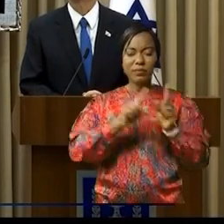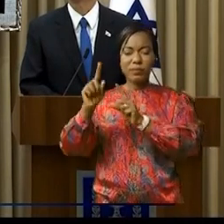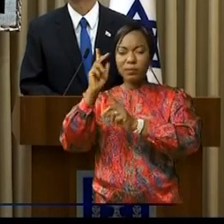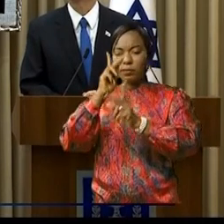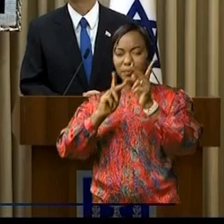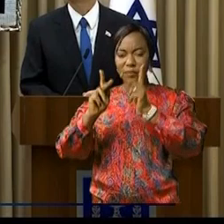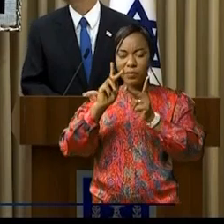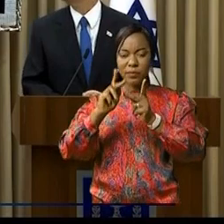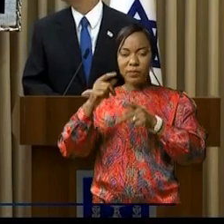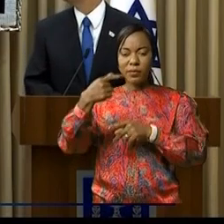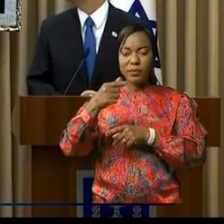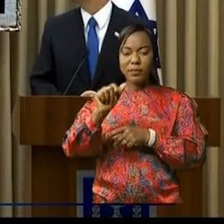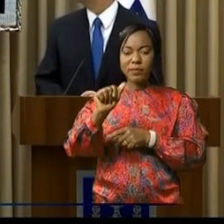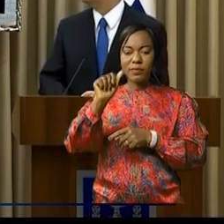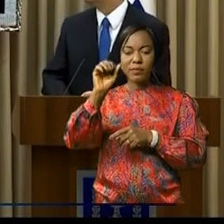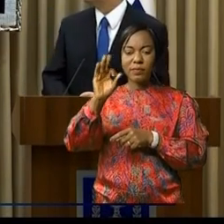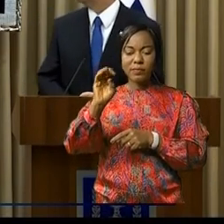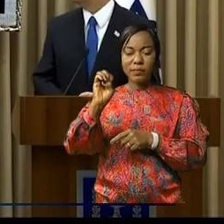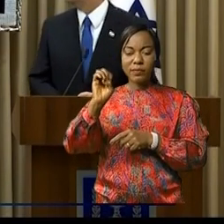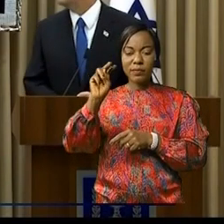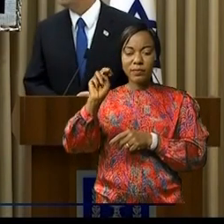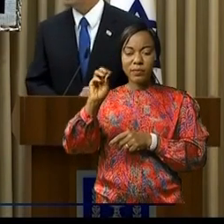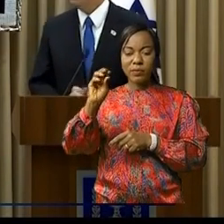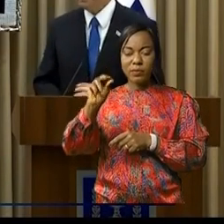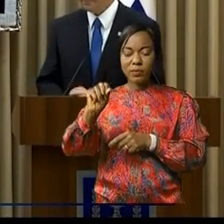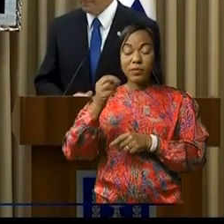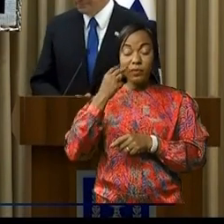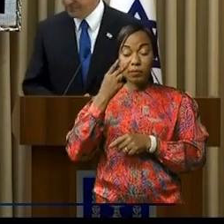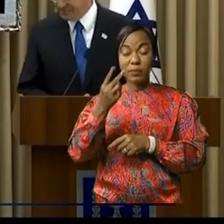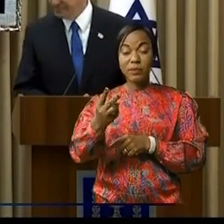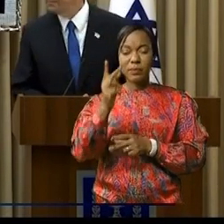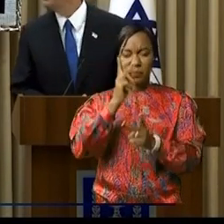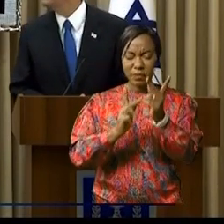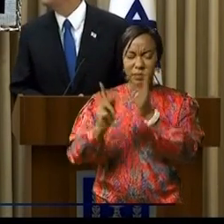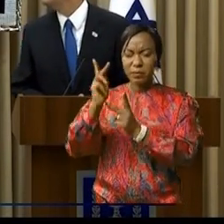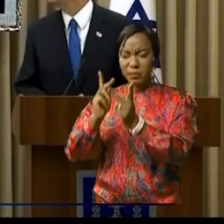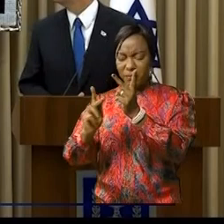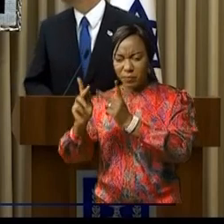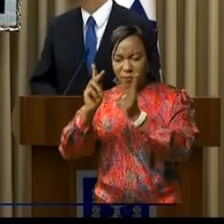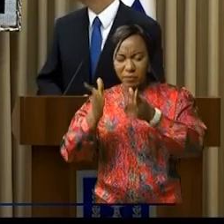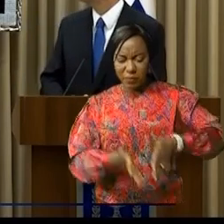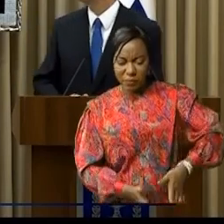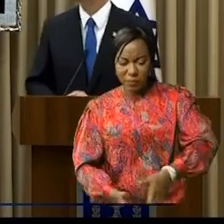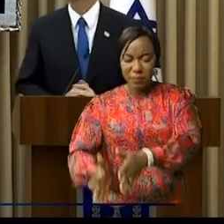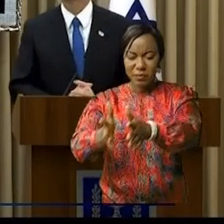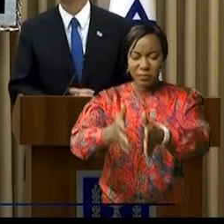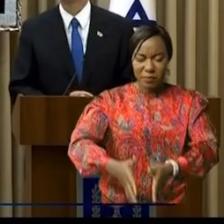lorsque nous sommes allés visiter les ruines de la synagogue.